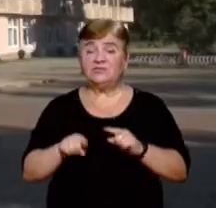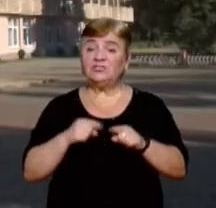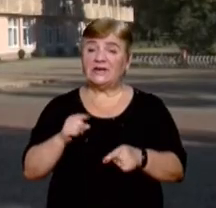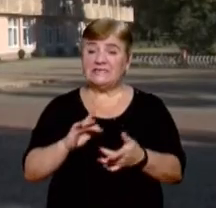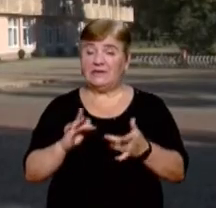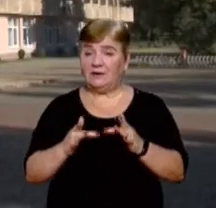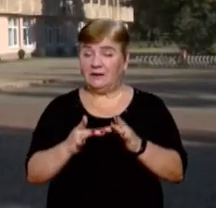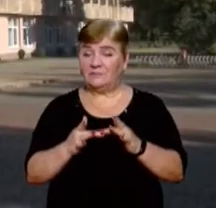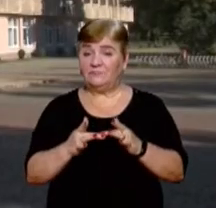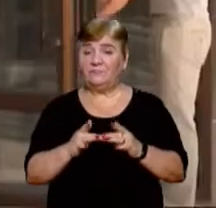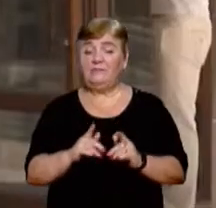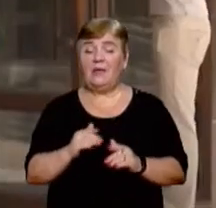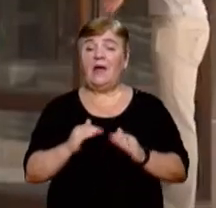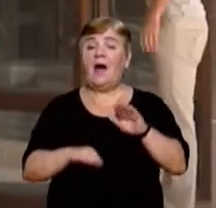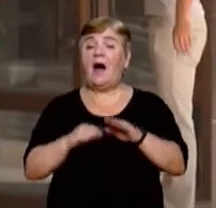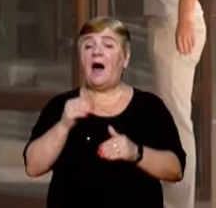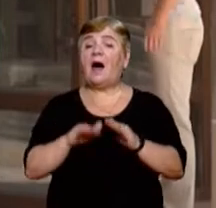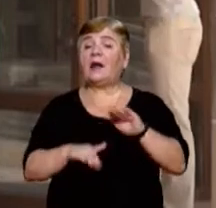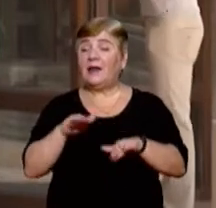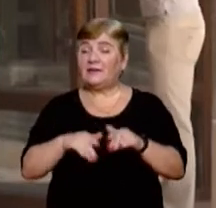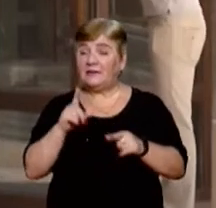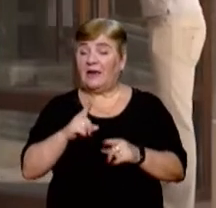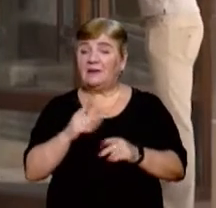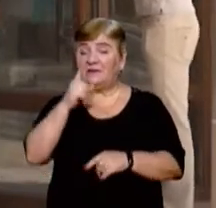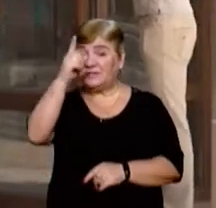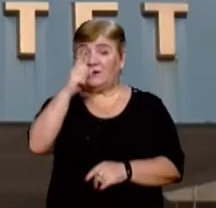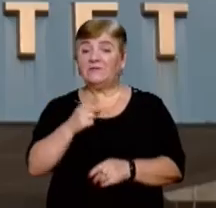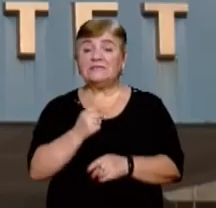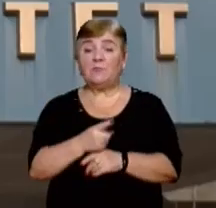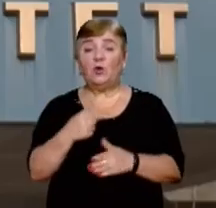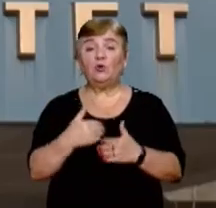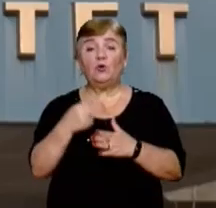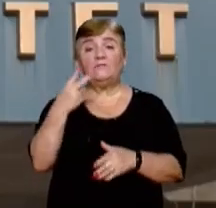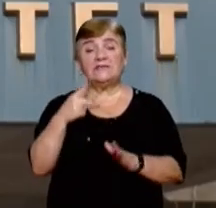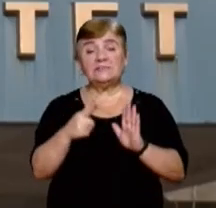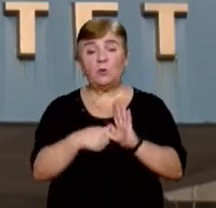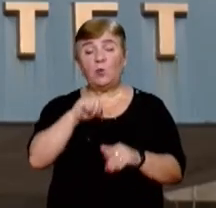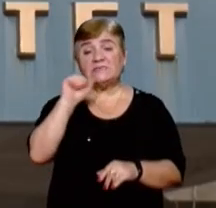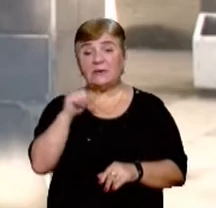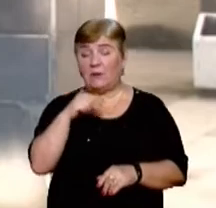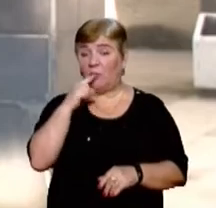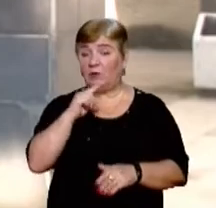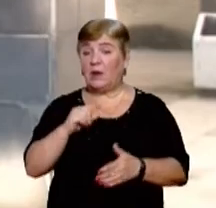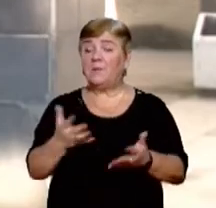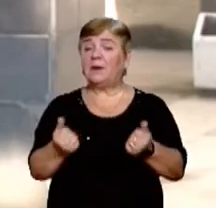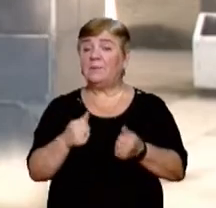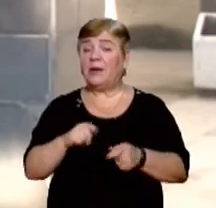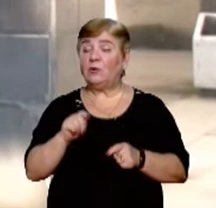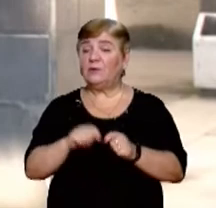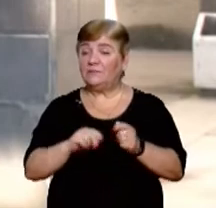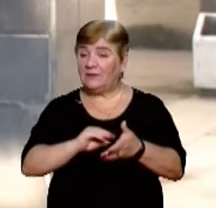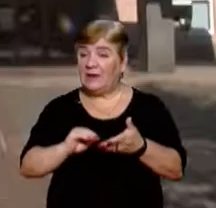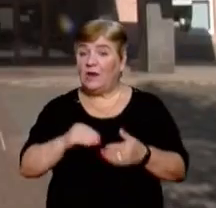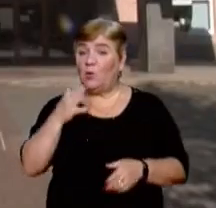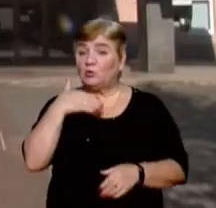Рейтингові списки вступників, котрі рекомендовані на державне замовлення, опублікують до 27 серпня, каже заступник секретаря приймальної комісії